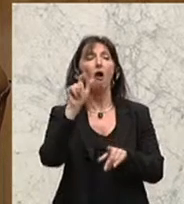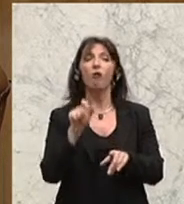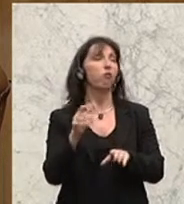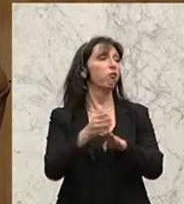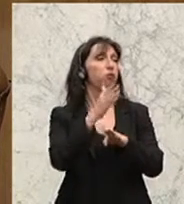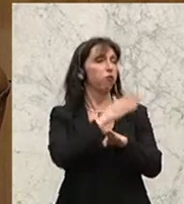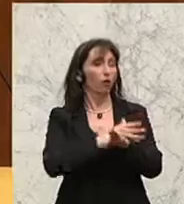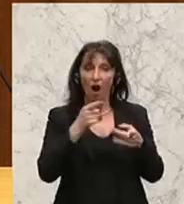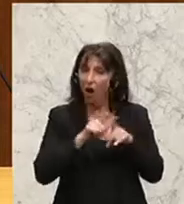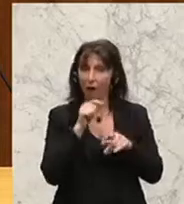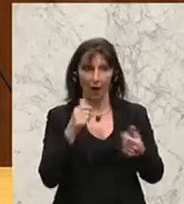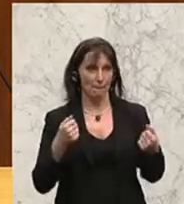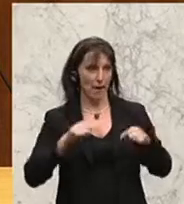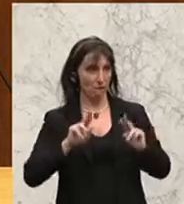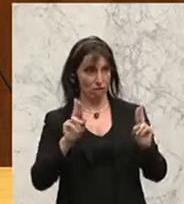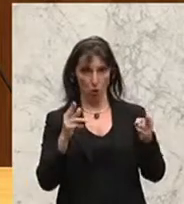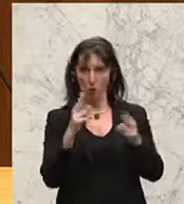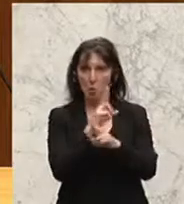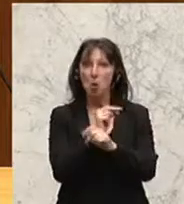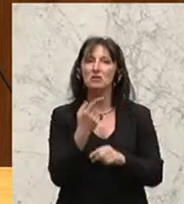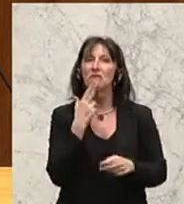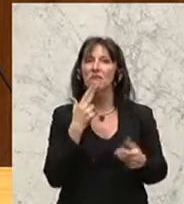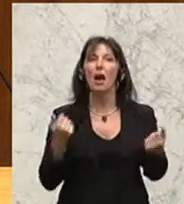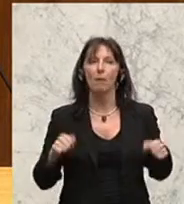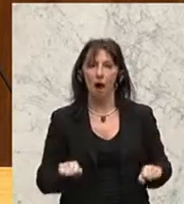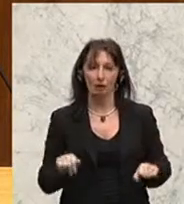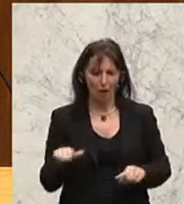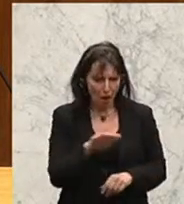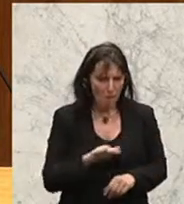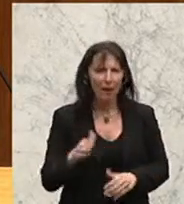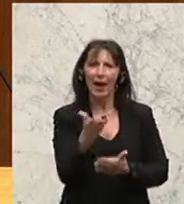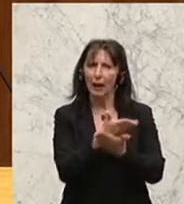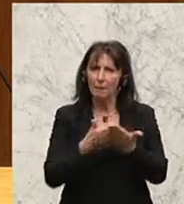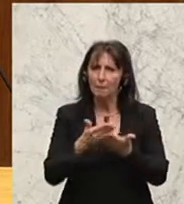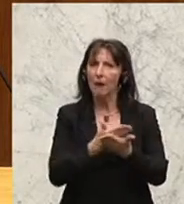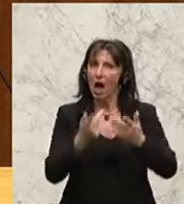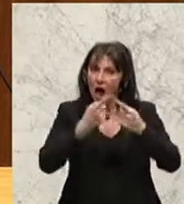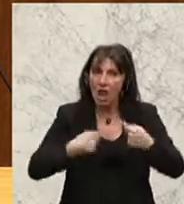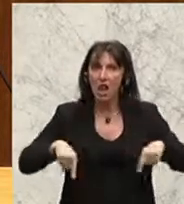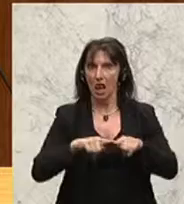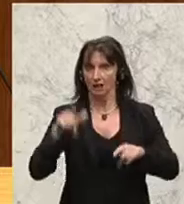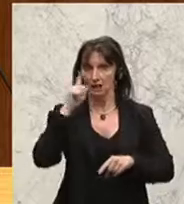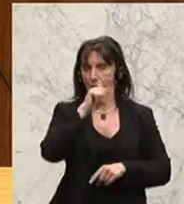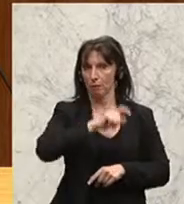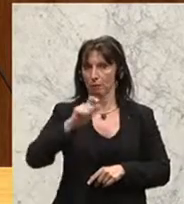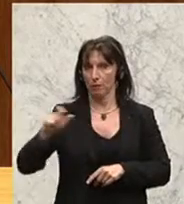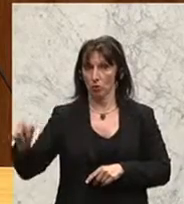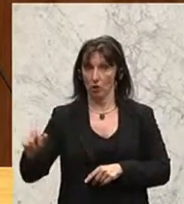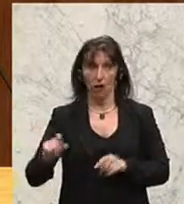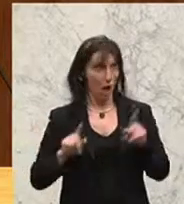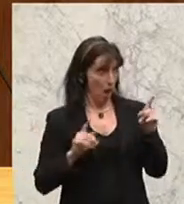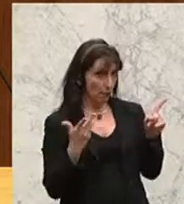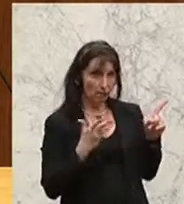Weil leider in Österreich die Landeshäuptlinge die Macht haben im Bildungsbereich. Aber Sie könnten etwas tun, nämlich diese Parallelstruktur